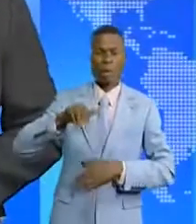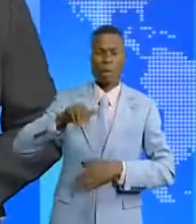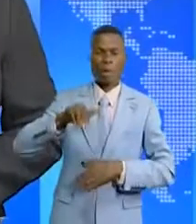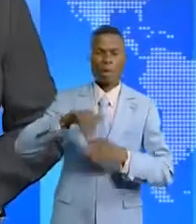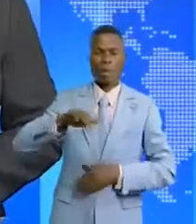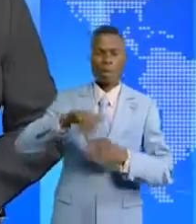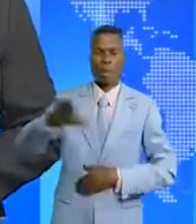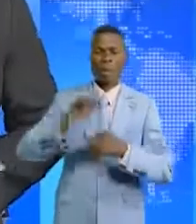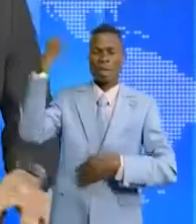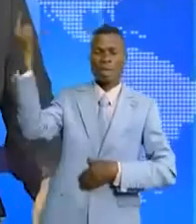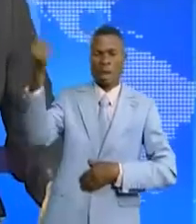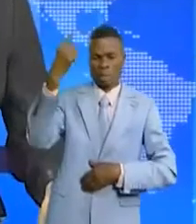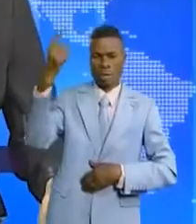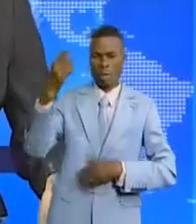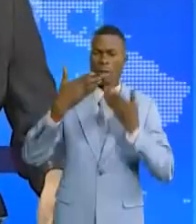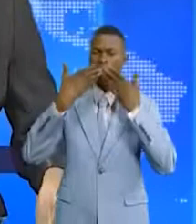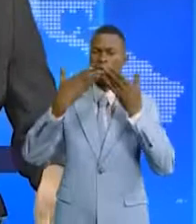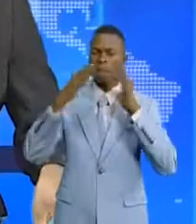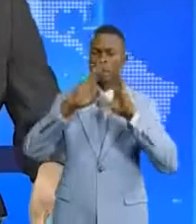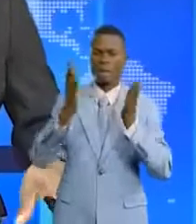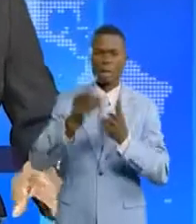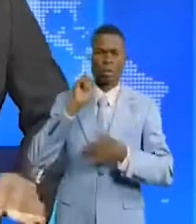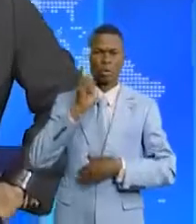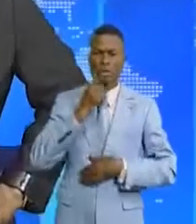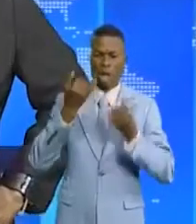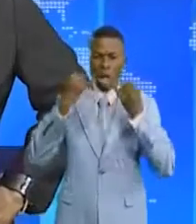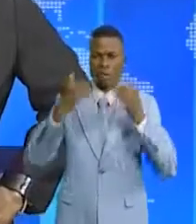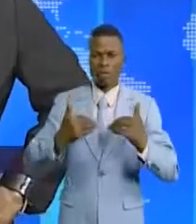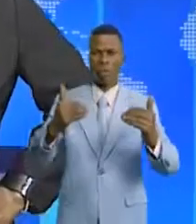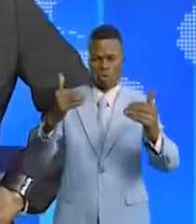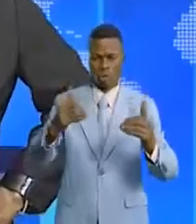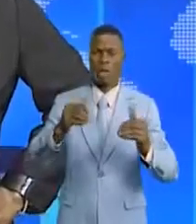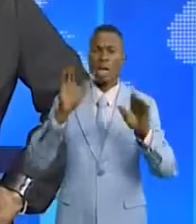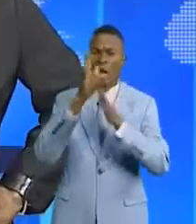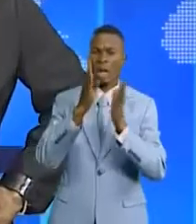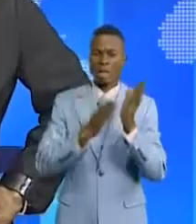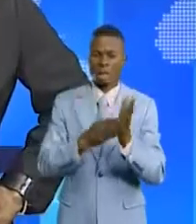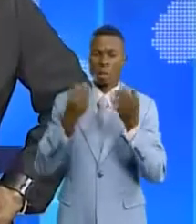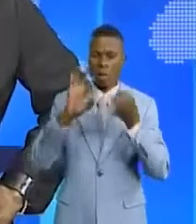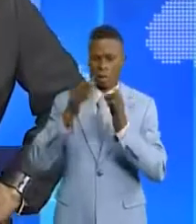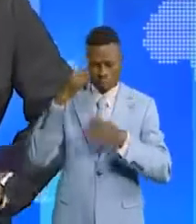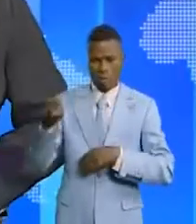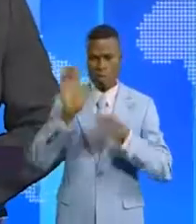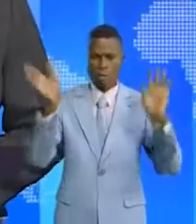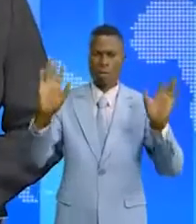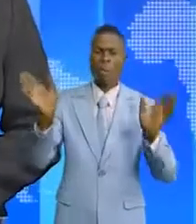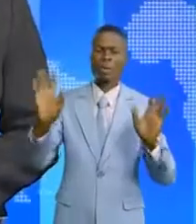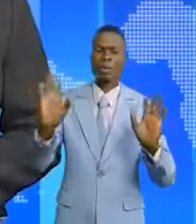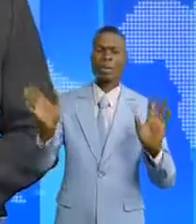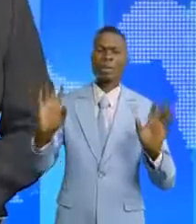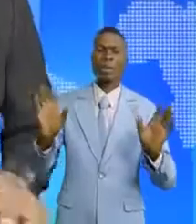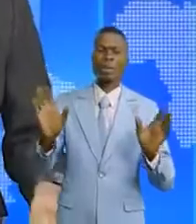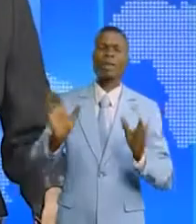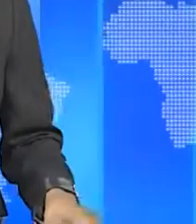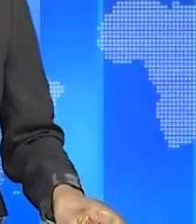monde Radio Télévision Nationale Congolaise L'actualité reste en continu sur nos antennes Excellent suite de programme à toutes et à tous